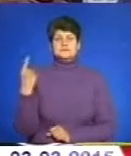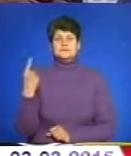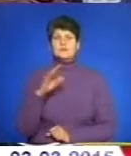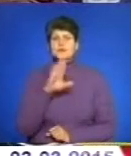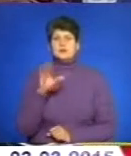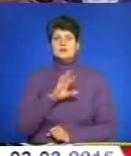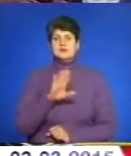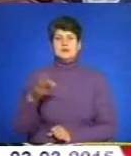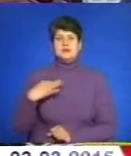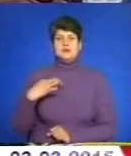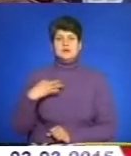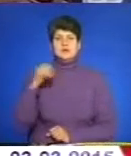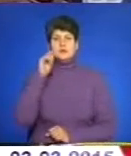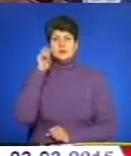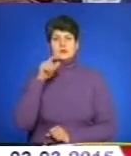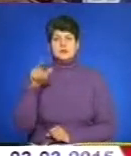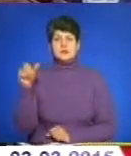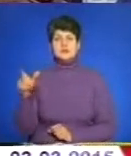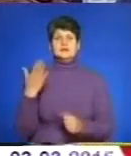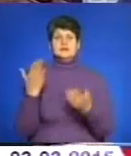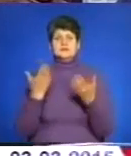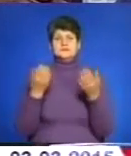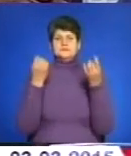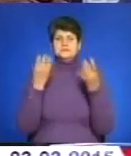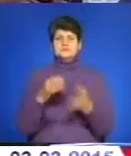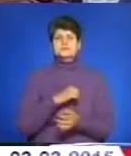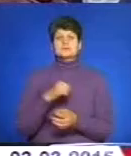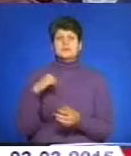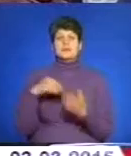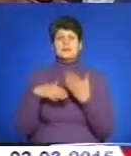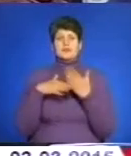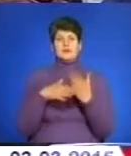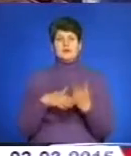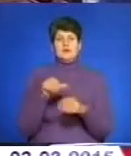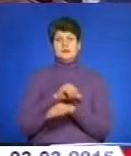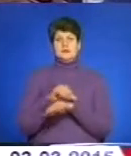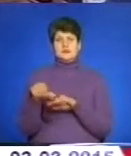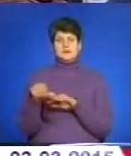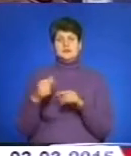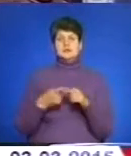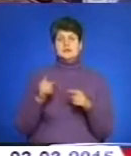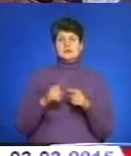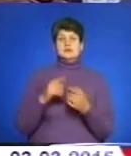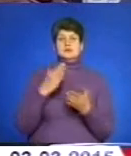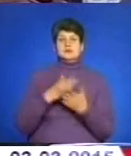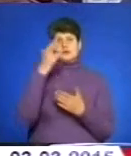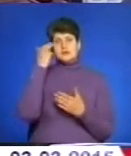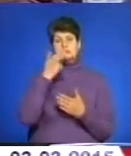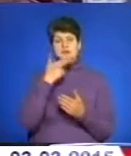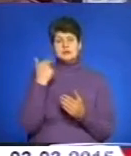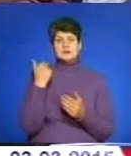небайдужим українцям, які в діаспорах чи просто самі допомагають за кордону. Це є Італія,